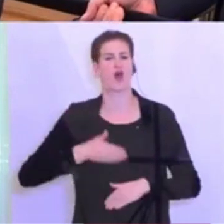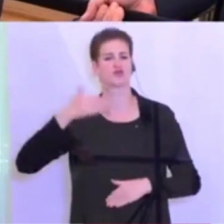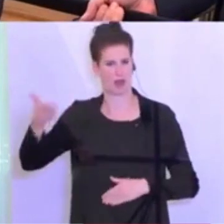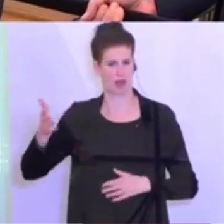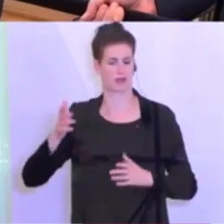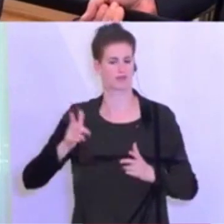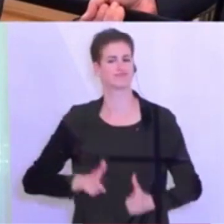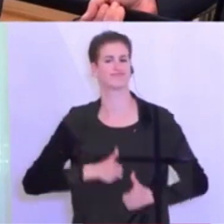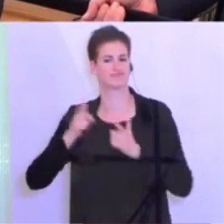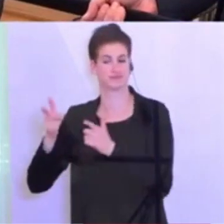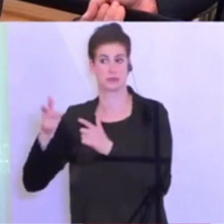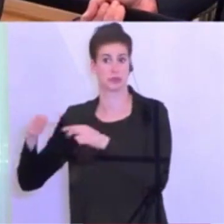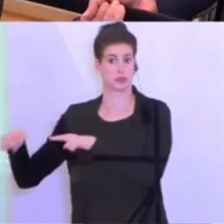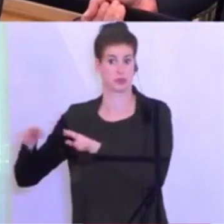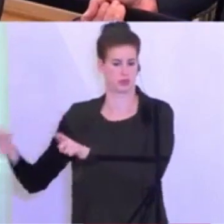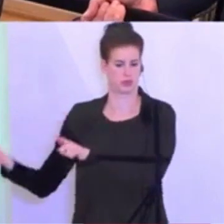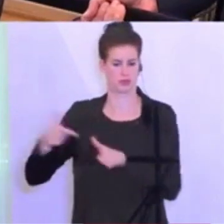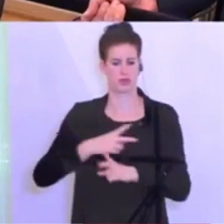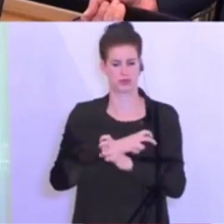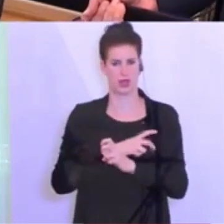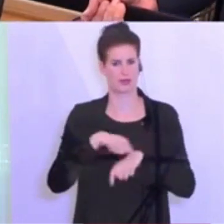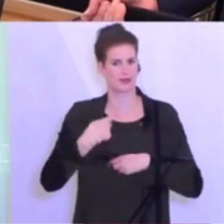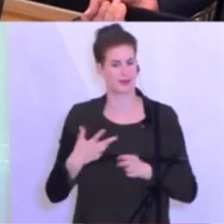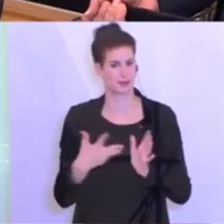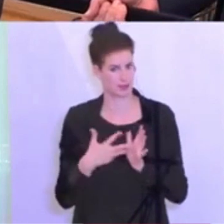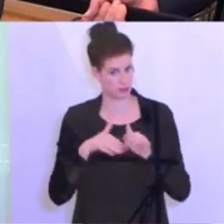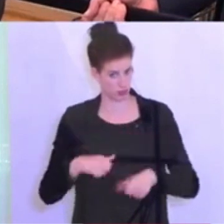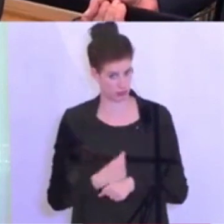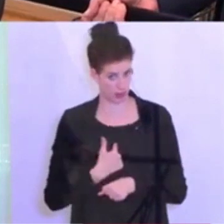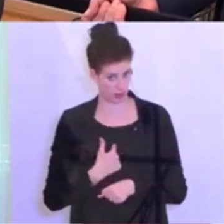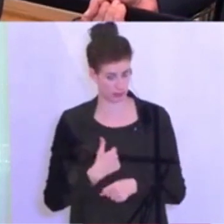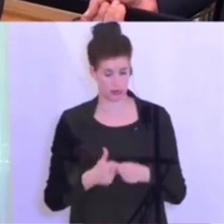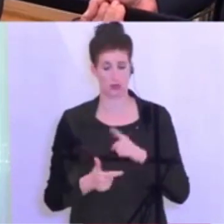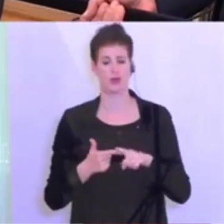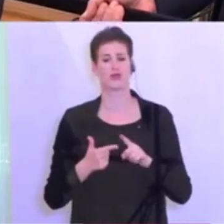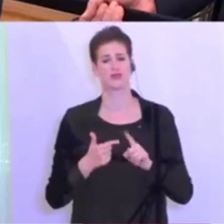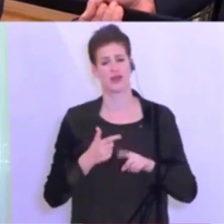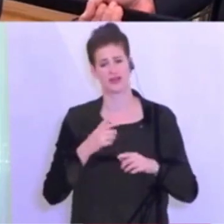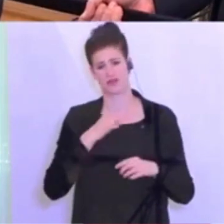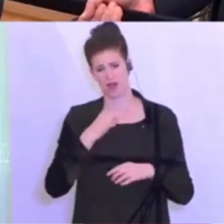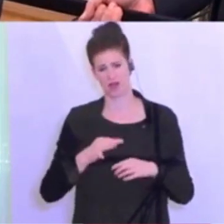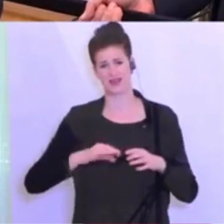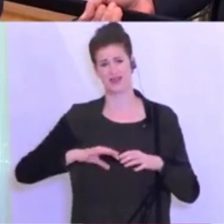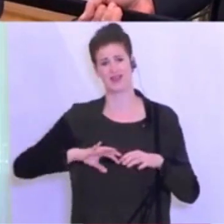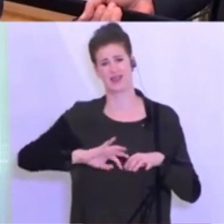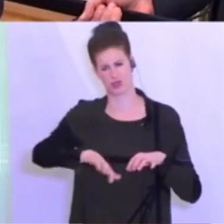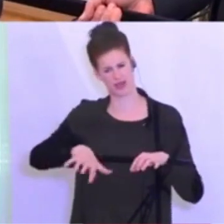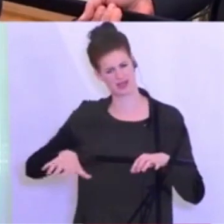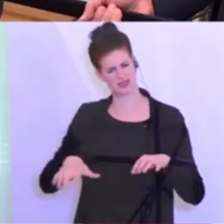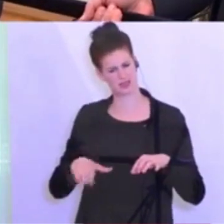Rückkehr mit Test? Das war die eine Frage. Die zweite Frage, die Regionalisierung. Herr Gesundheitsminister, wenn ich Sie richtig verstanden habe.